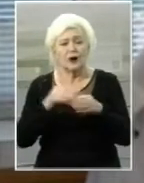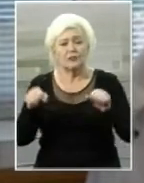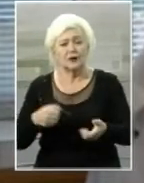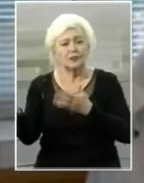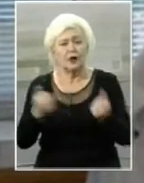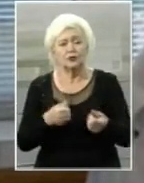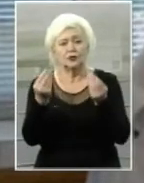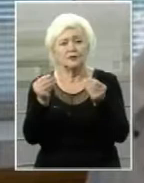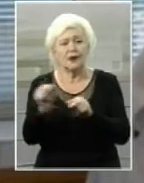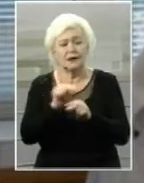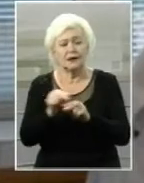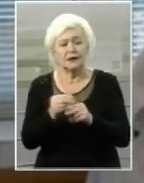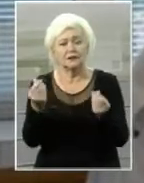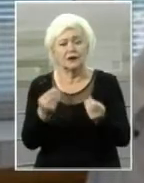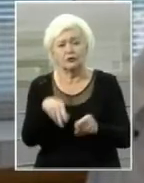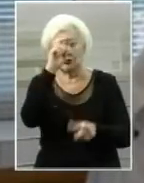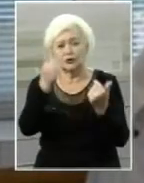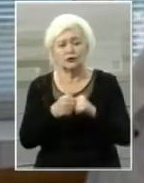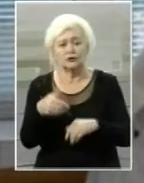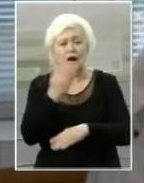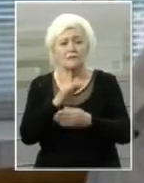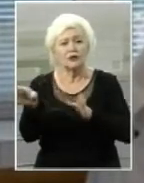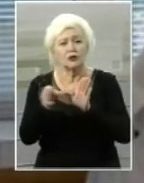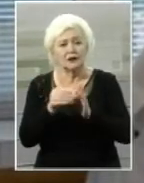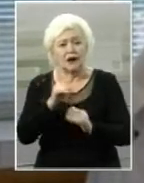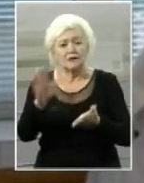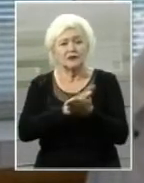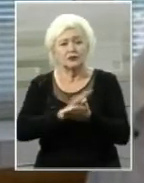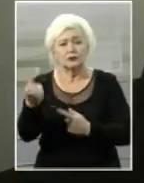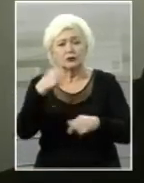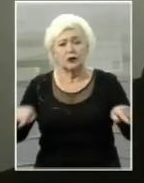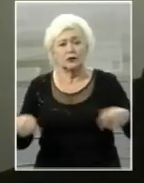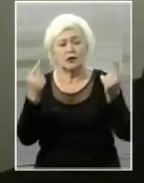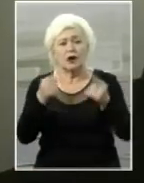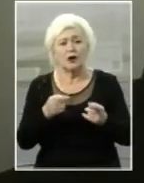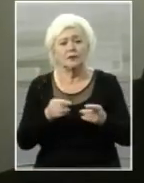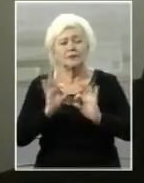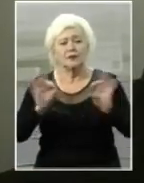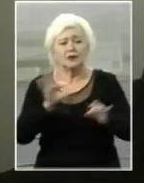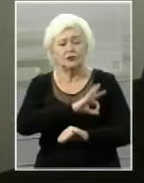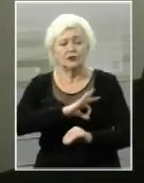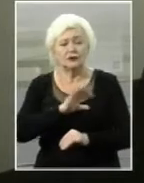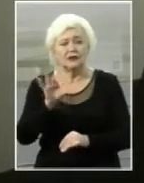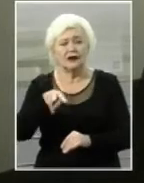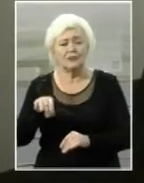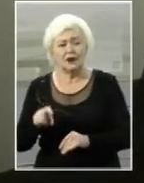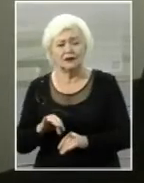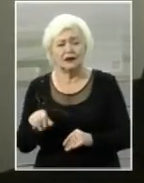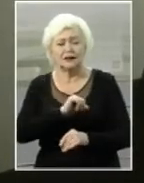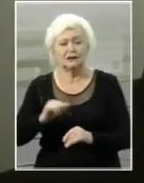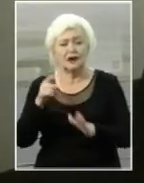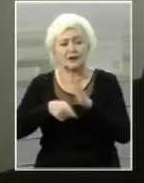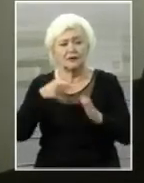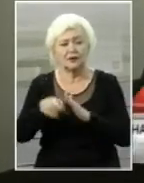ліків за гроші держави, протезування та безкоштовну реабілітацію. Пояснила юристка Олена Іпатенко. Ось саме в Рівненській області